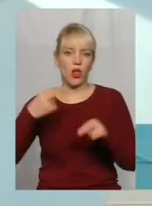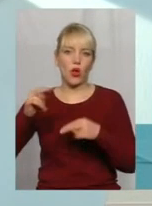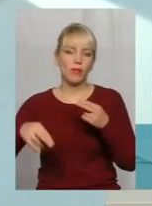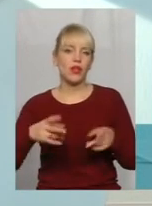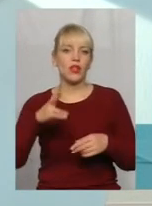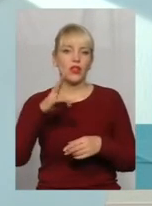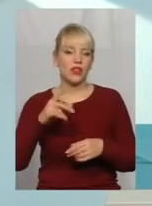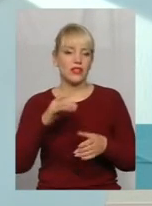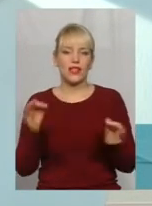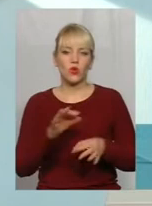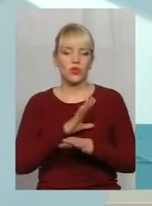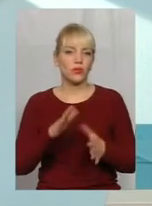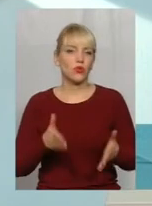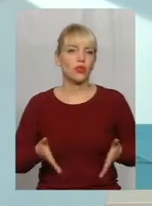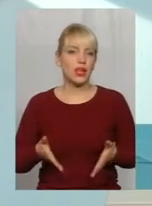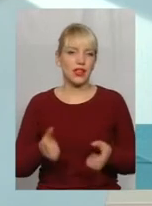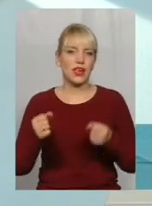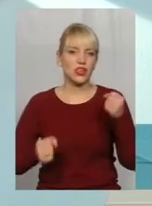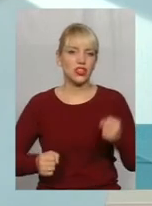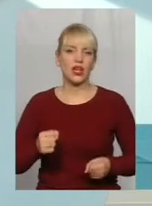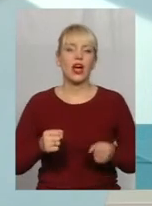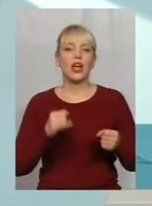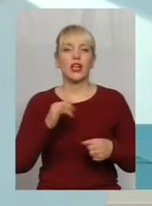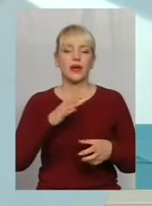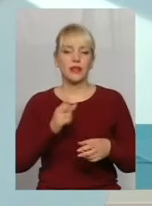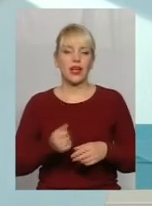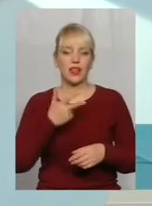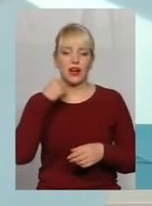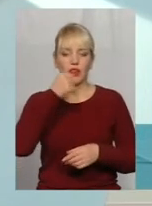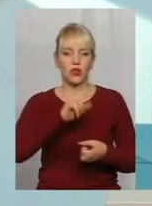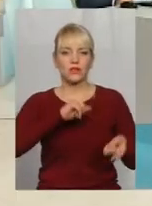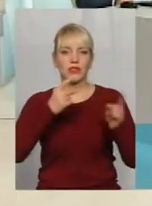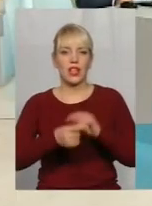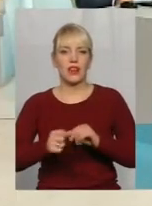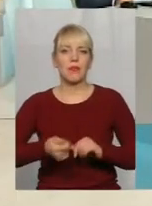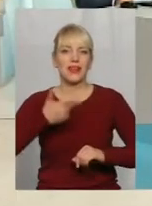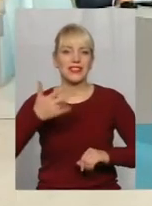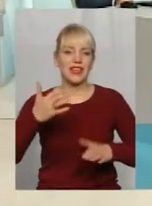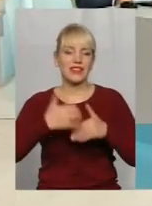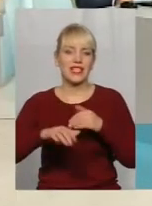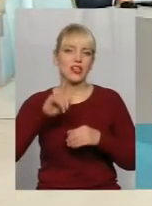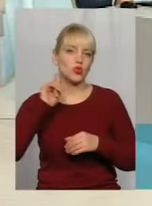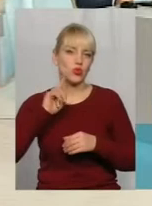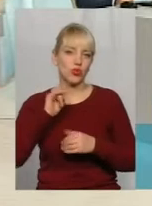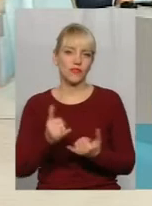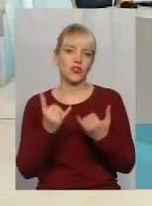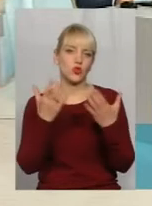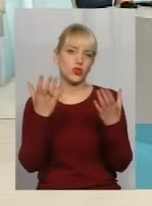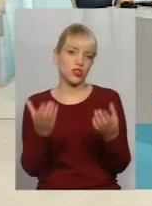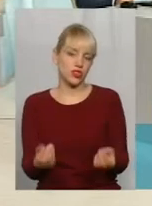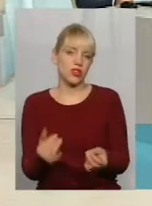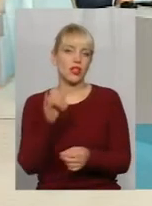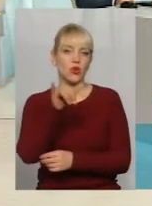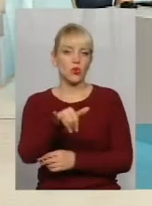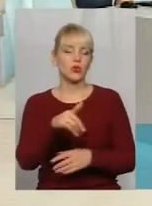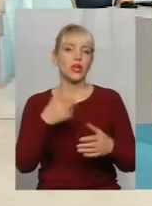за кілька років вона стала призером двічі чемпіонатів світу середі юніорик. Ну і на сьогоднішній день в неї